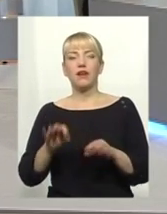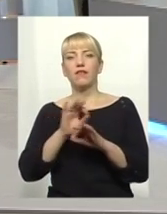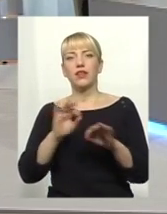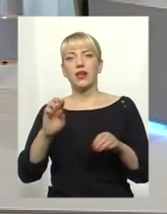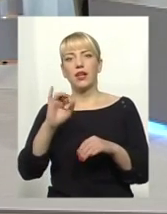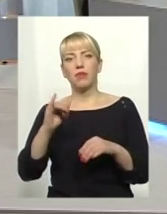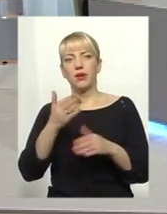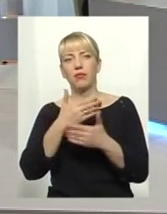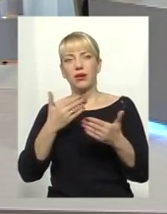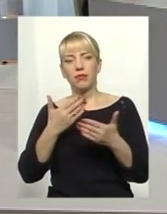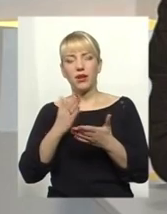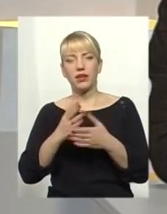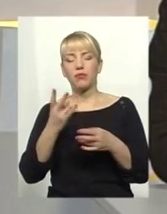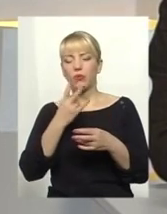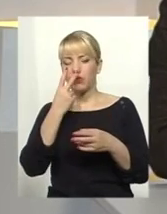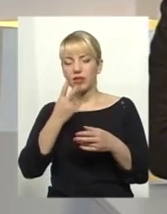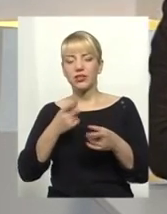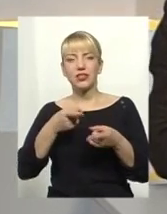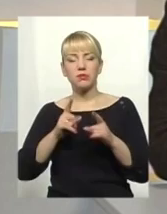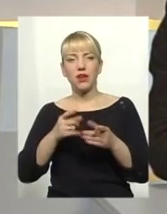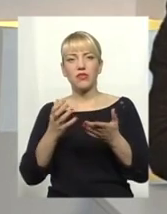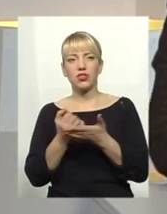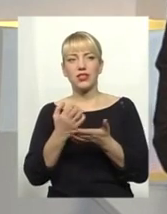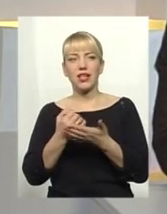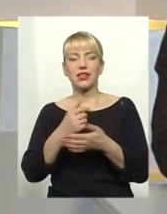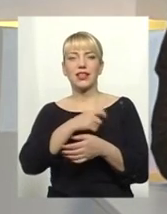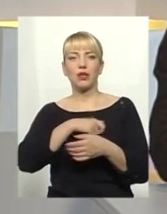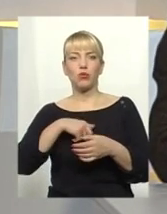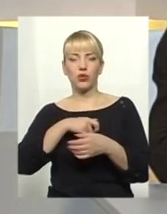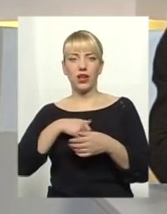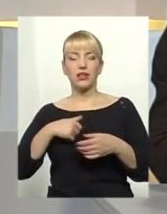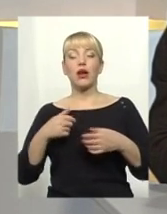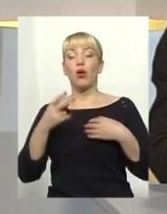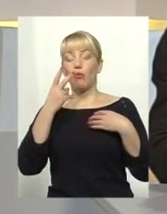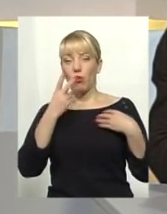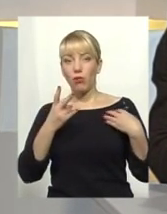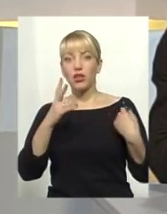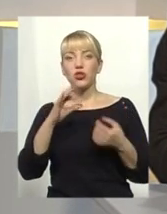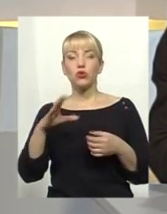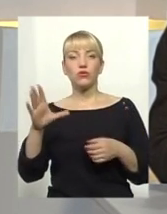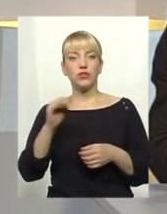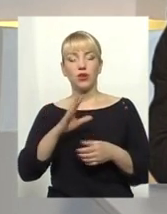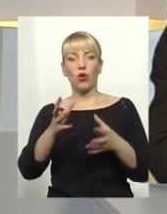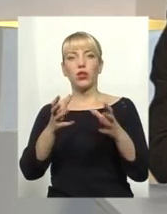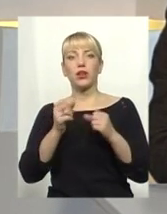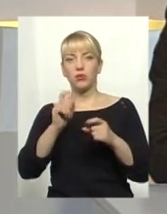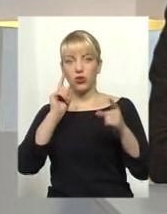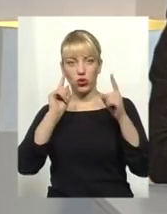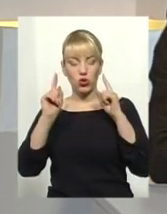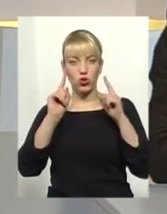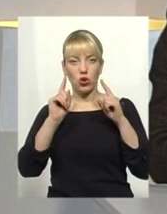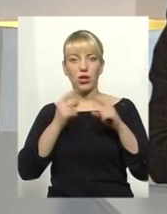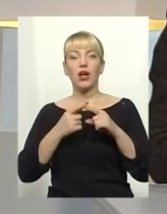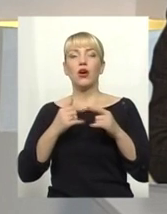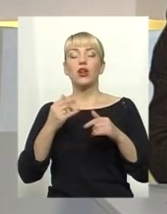мали побачити справжні статки українських чиновників, депутатів і так далі. Побачили, але отримали шок більшість українців. На вашу думку, чому так